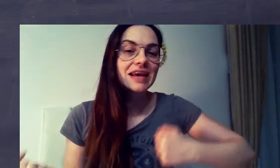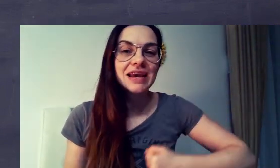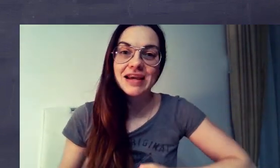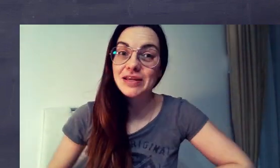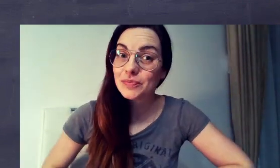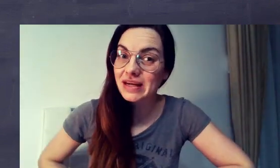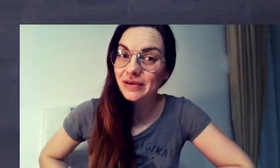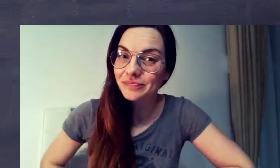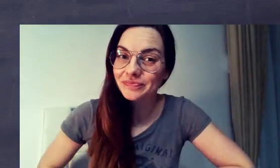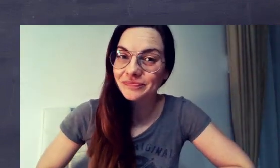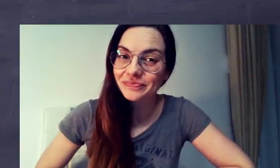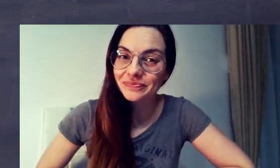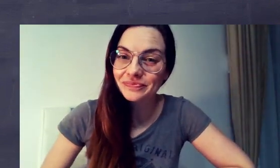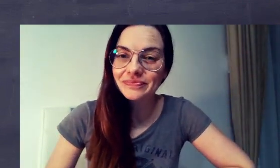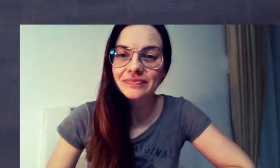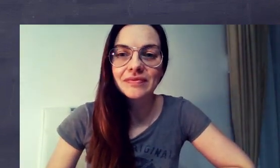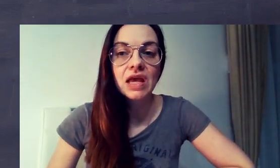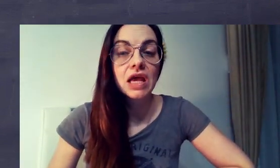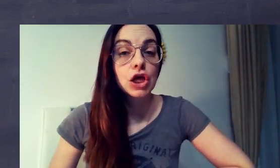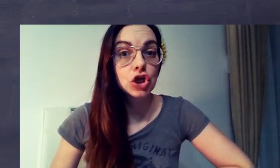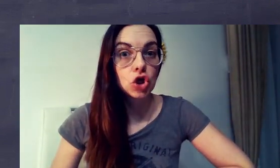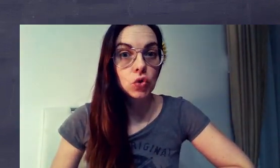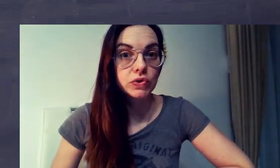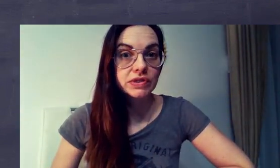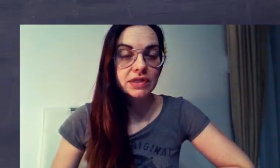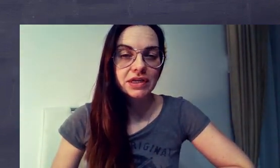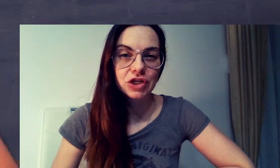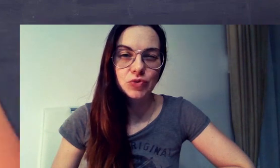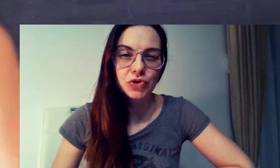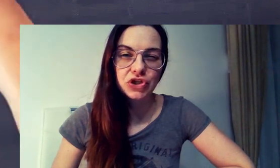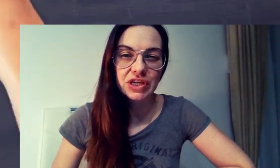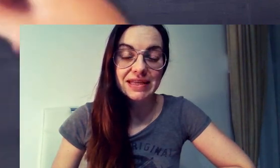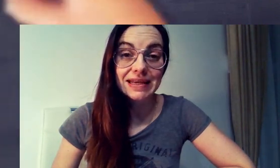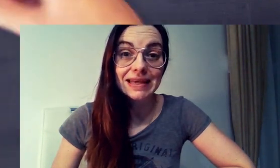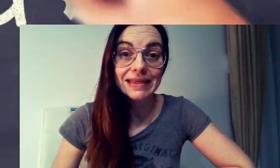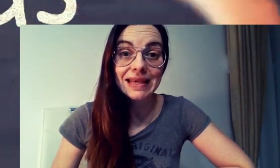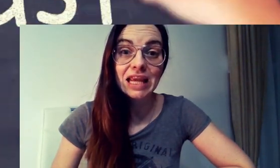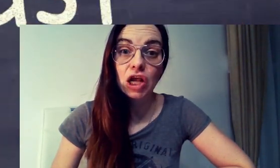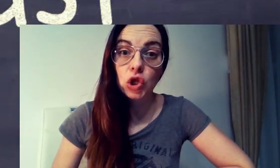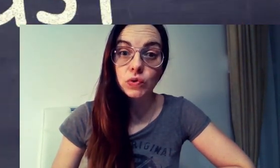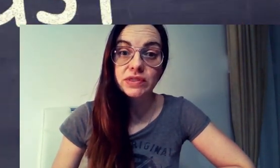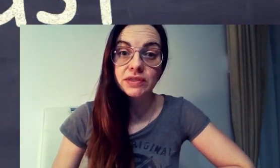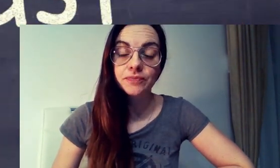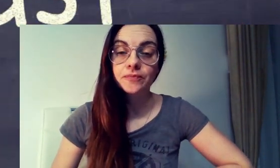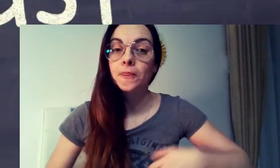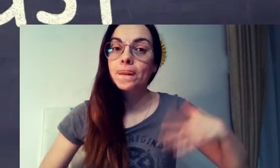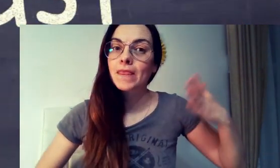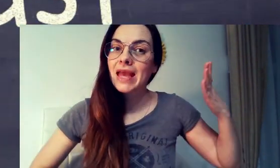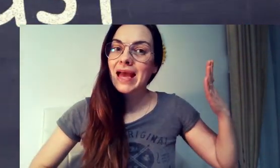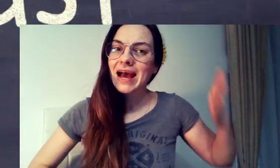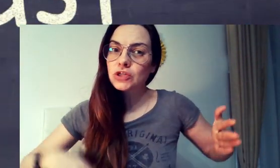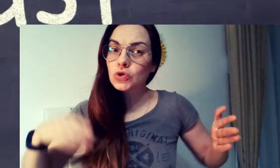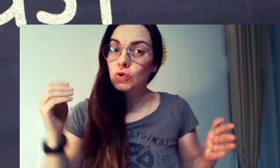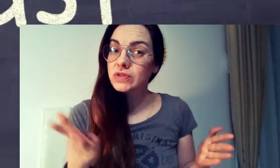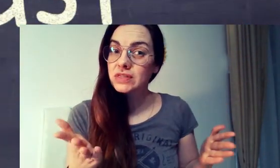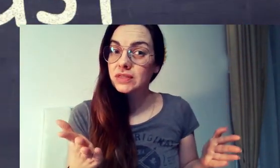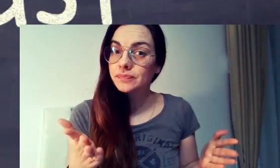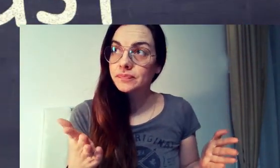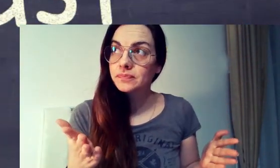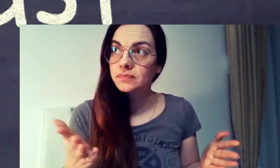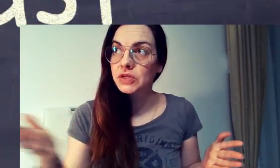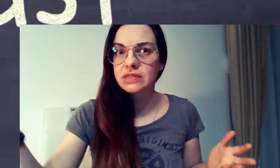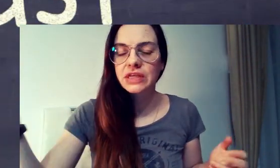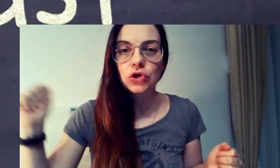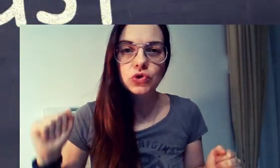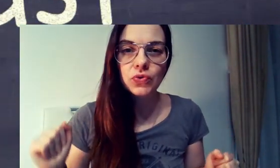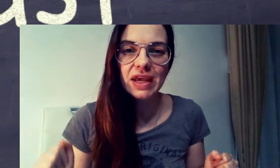trage eine Bräule. Die Lust. Die Lust. Has du Lust